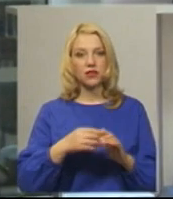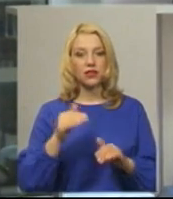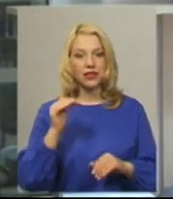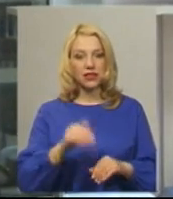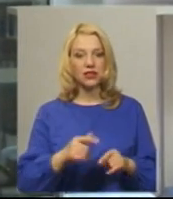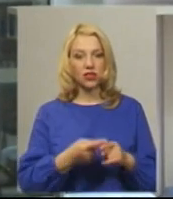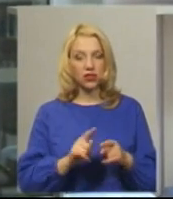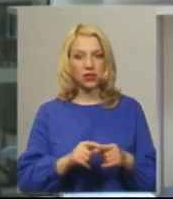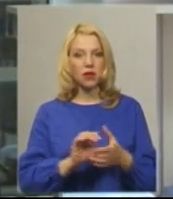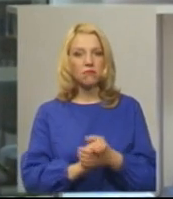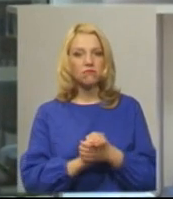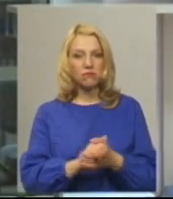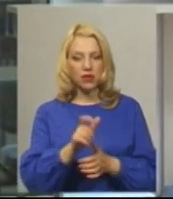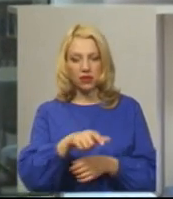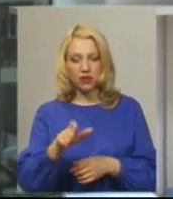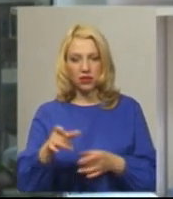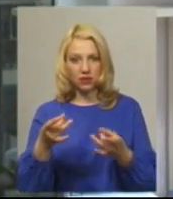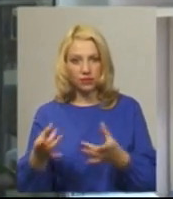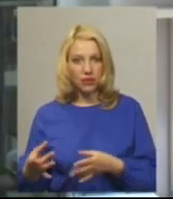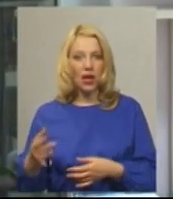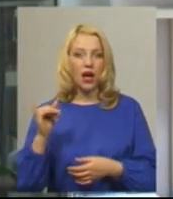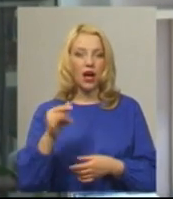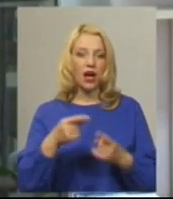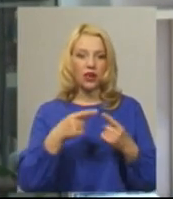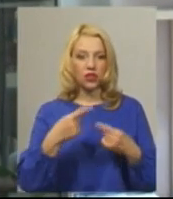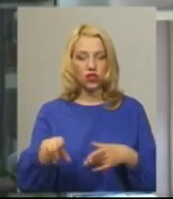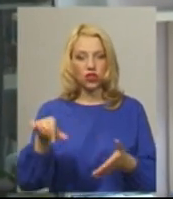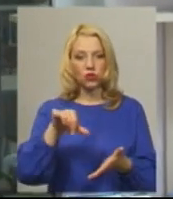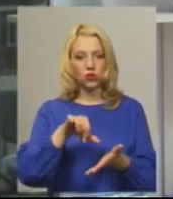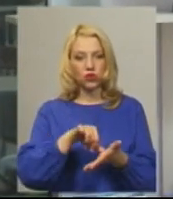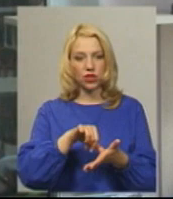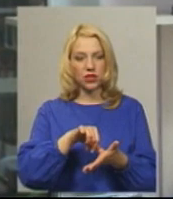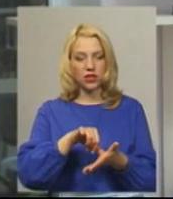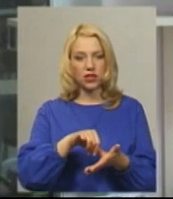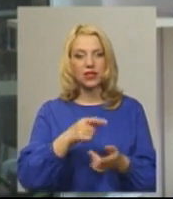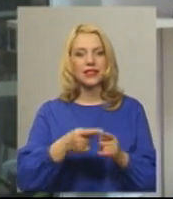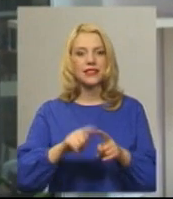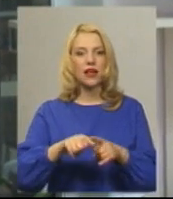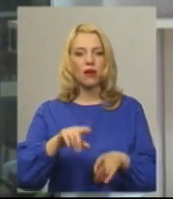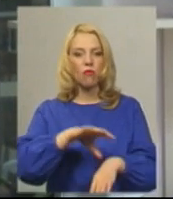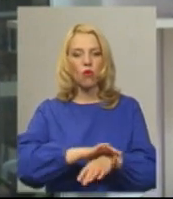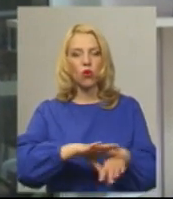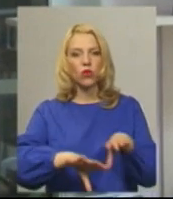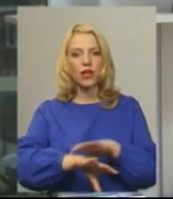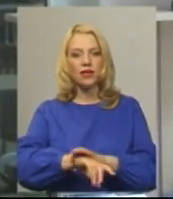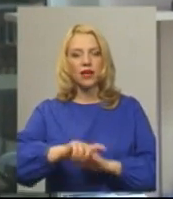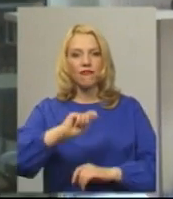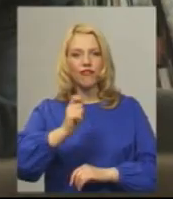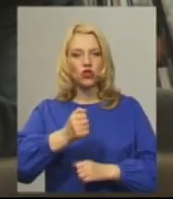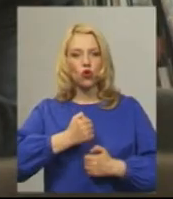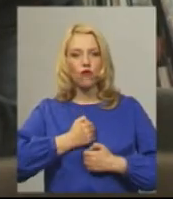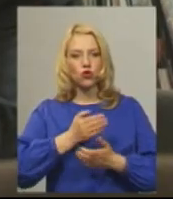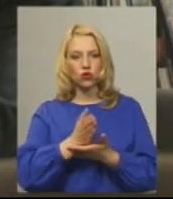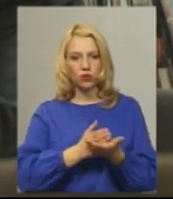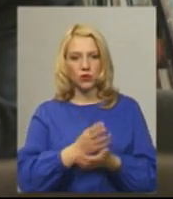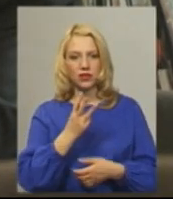мирних жителів, а решта – це полонені військовослужбовці.